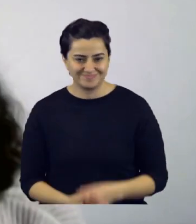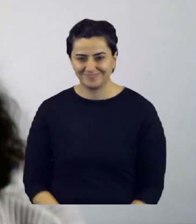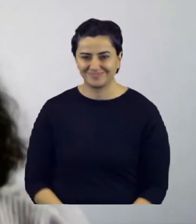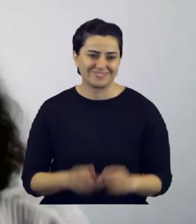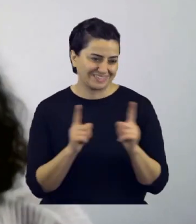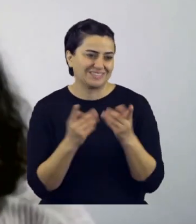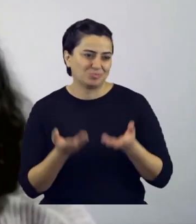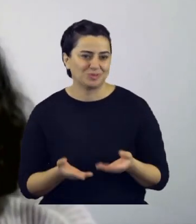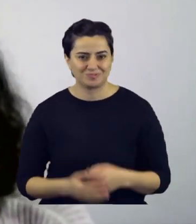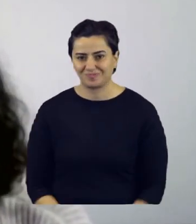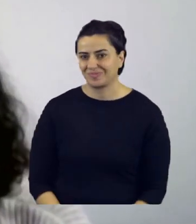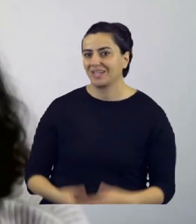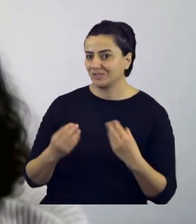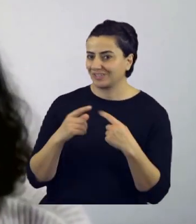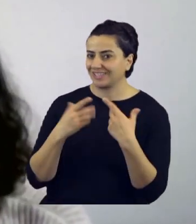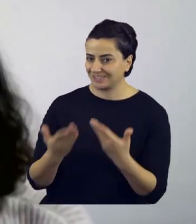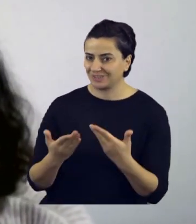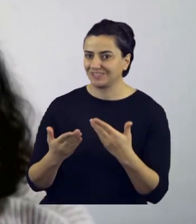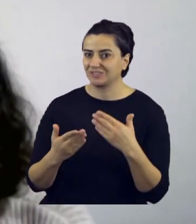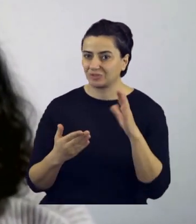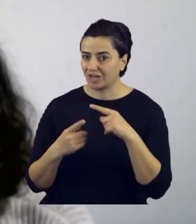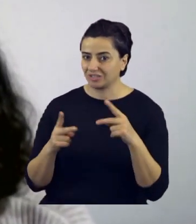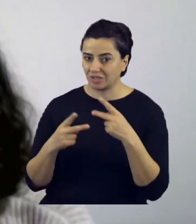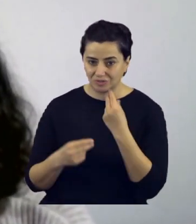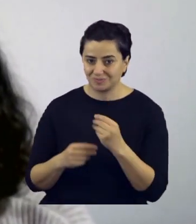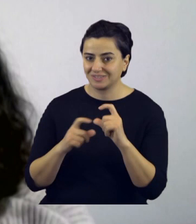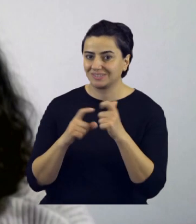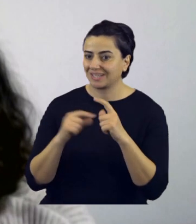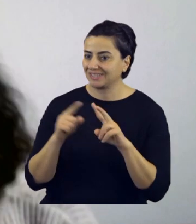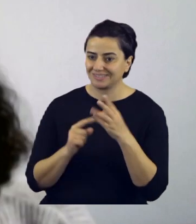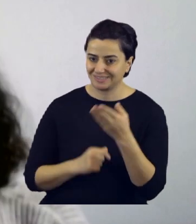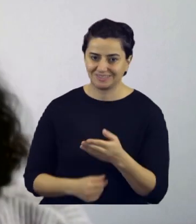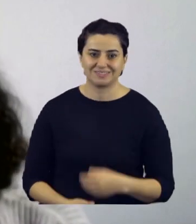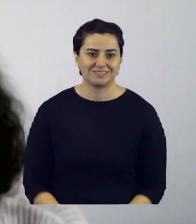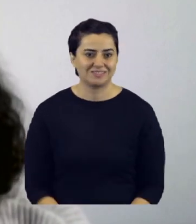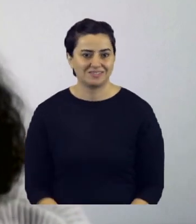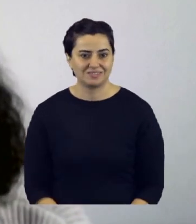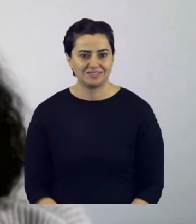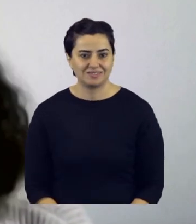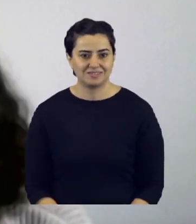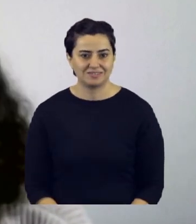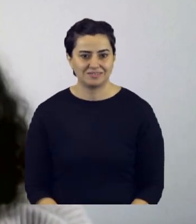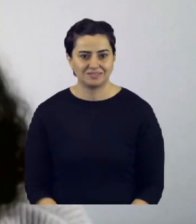Çok teşekkür ederim. Detaylarına gireceğiz. Selin Alara seni dinleyelim. Buyur.